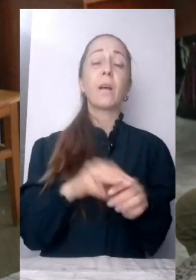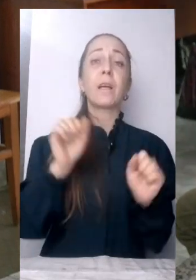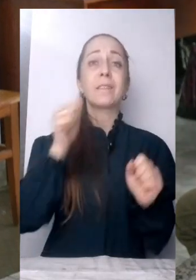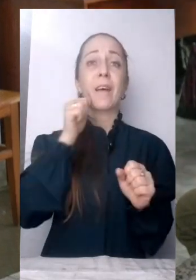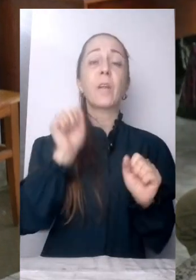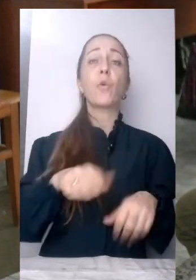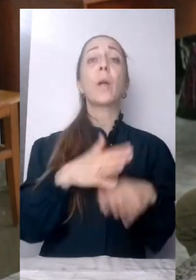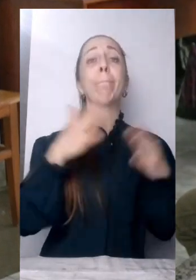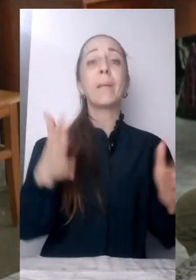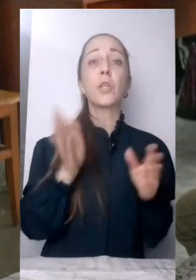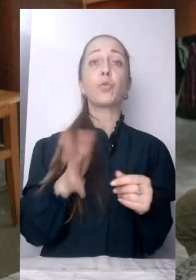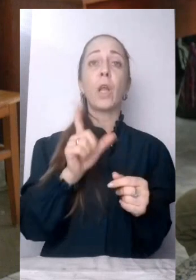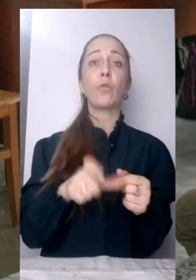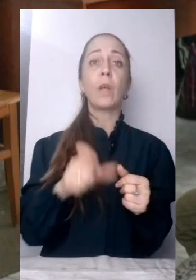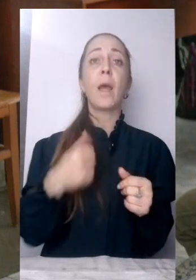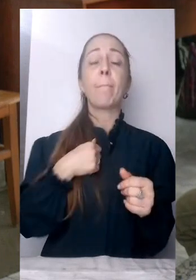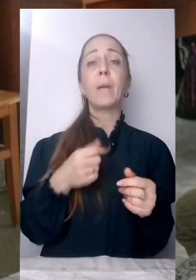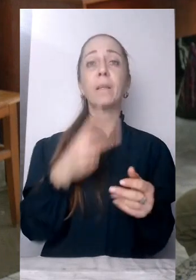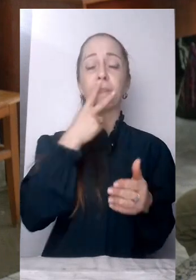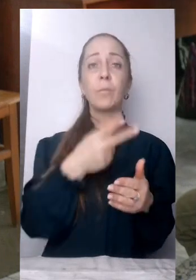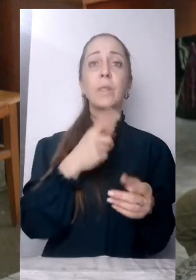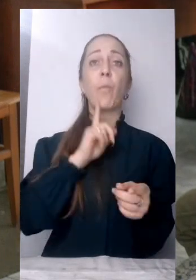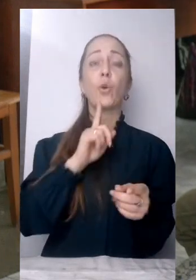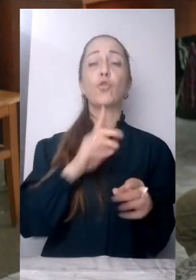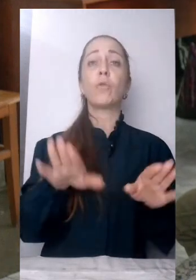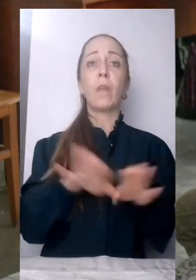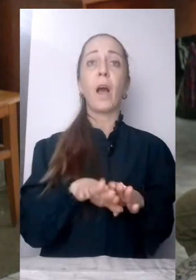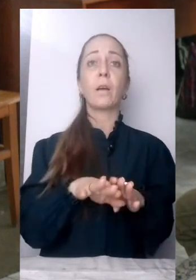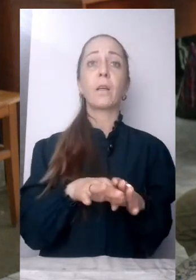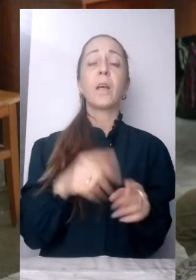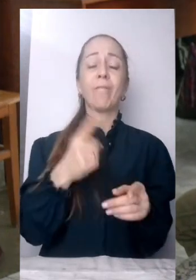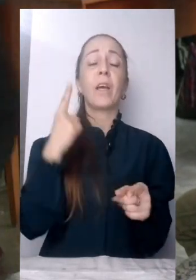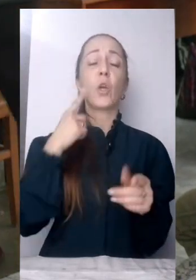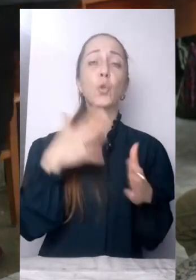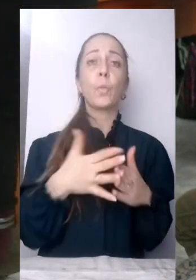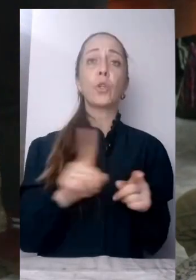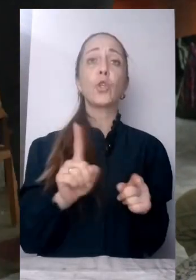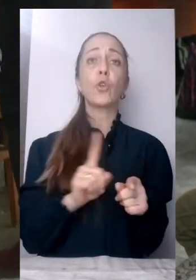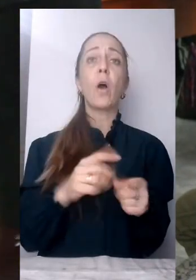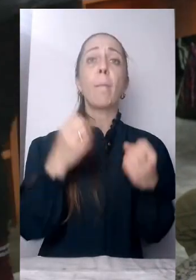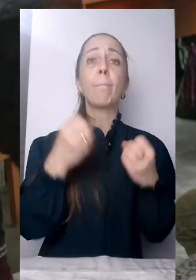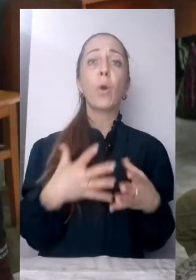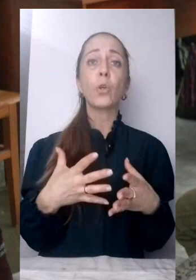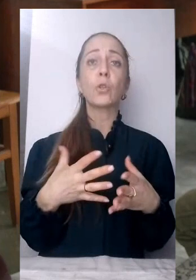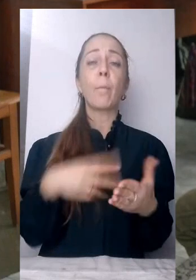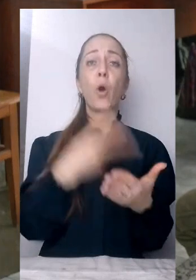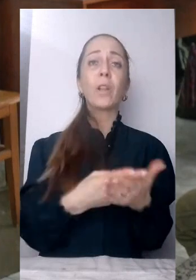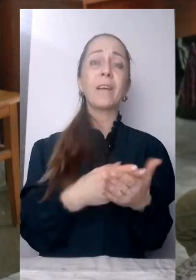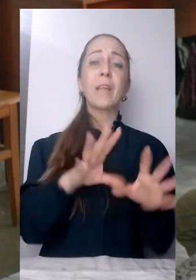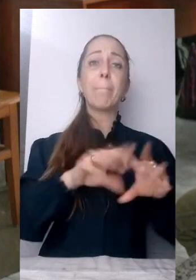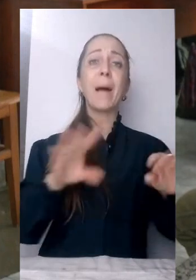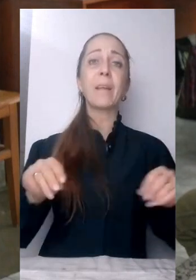орієнтуємося на це. Ви ж розумієте, що просто покласти матрас і подушку – цього мало.